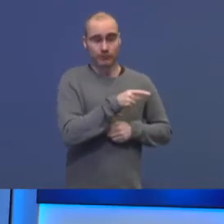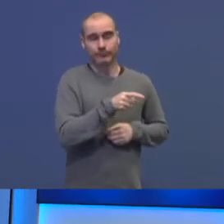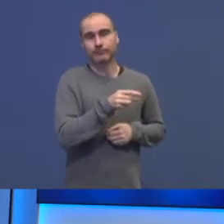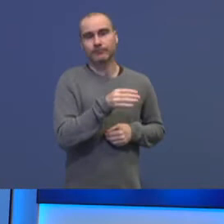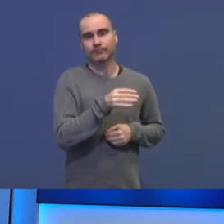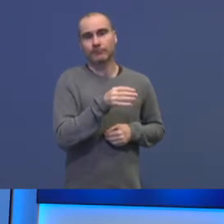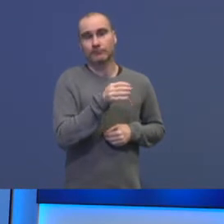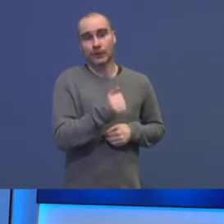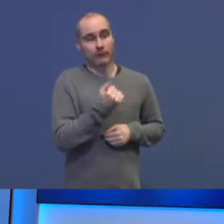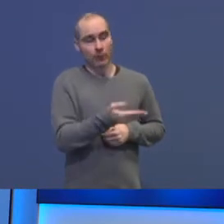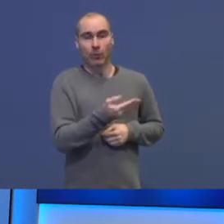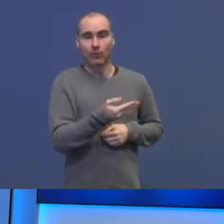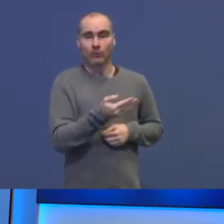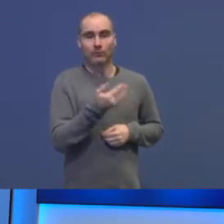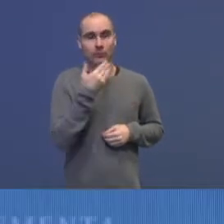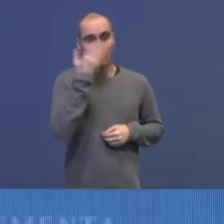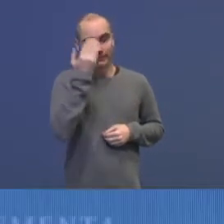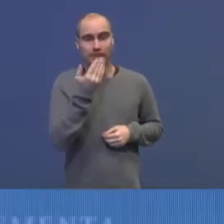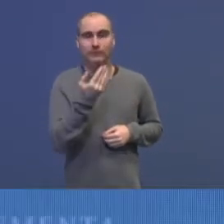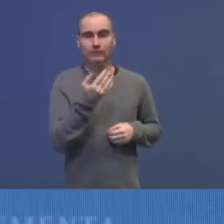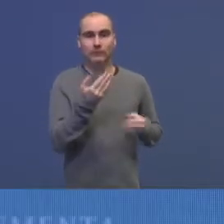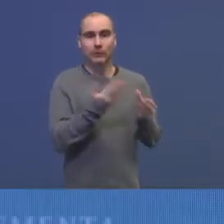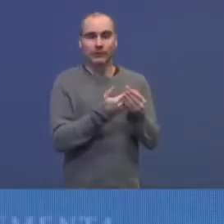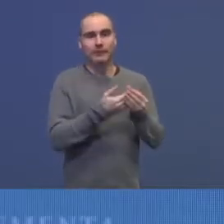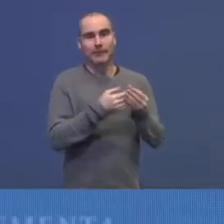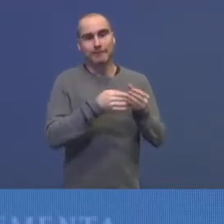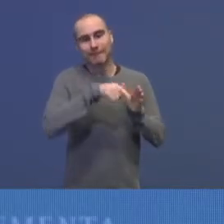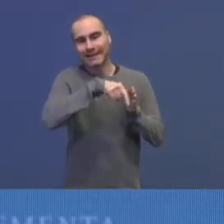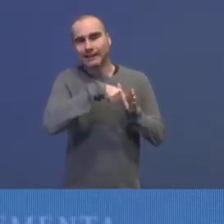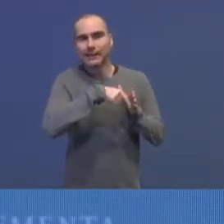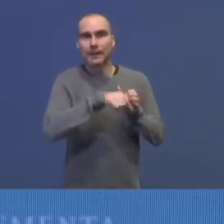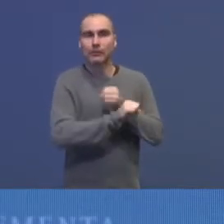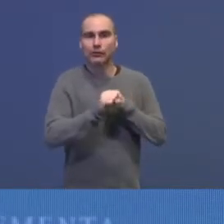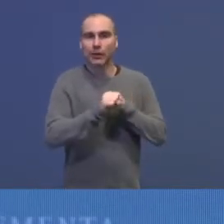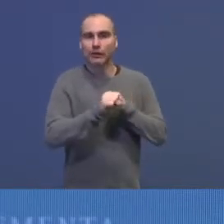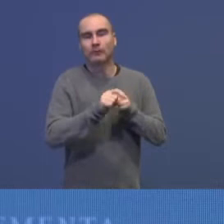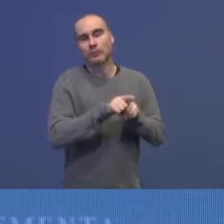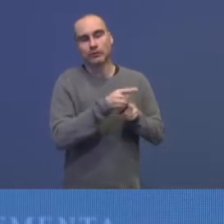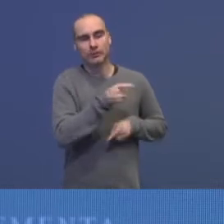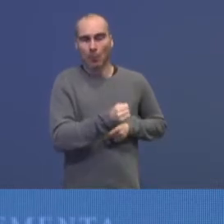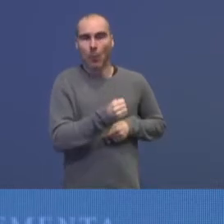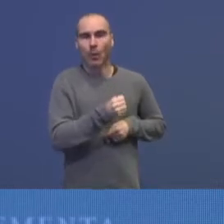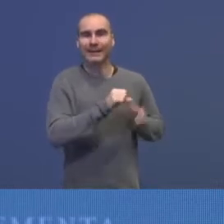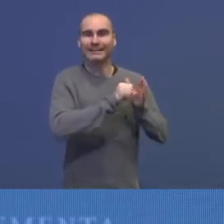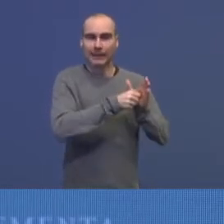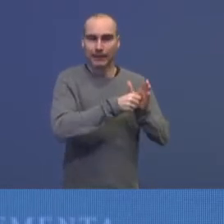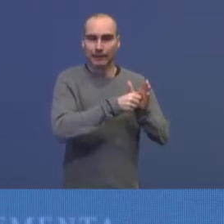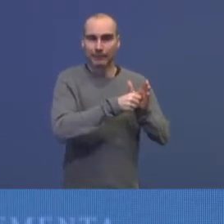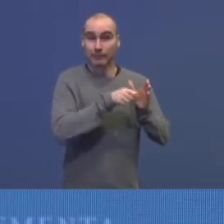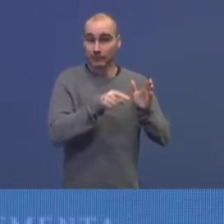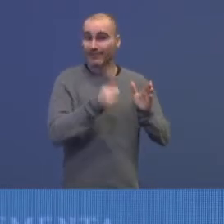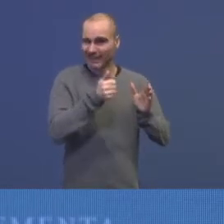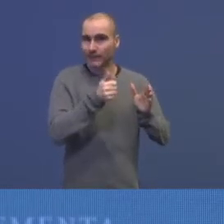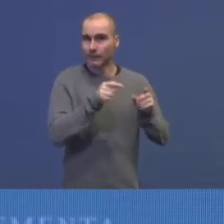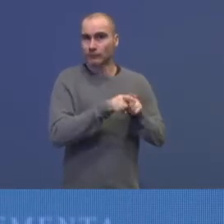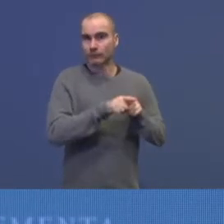innvilget kollektiv midlertidig beskyttelse, så må de registrere seg. Det er viktig for at vi også